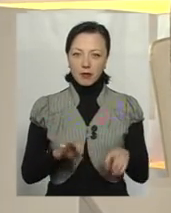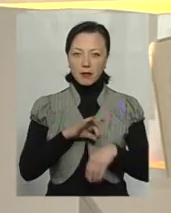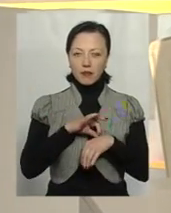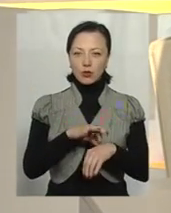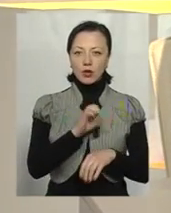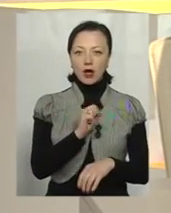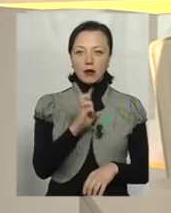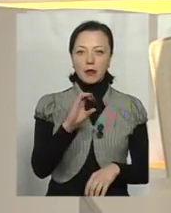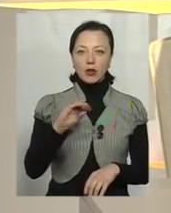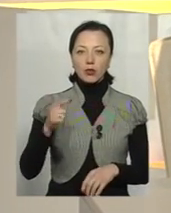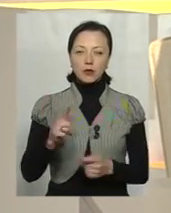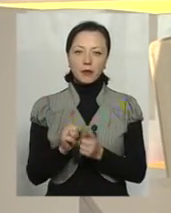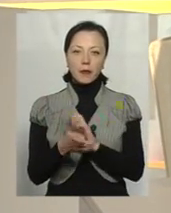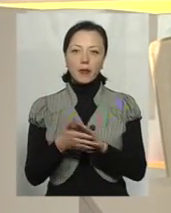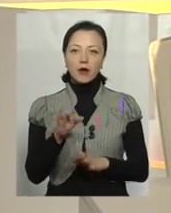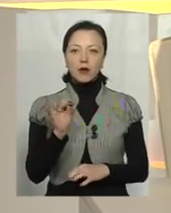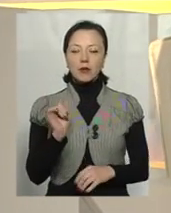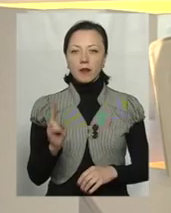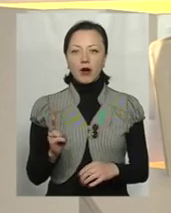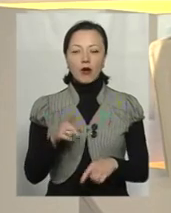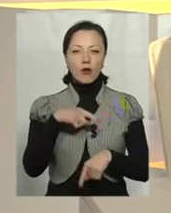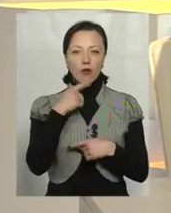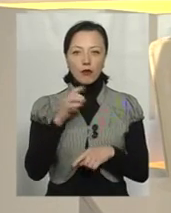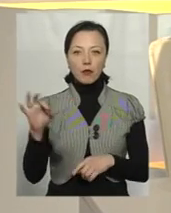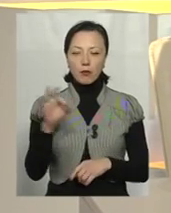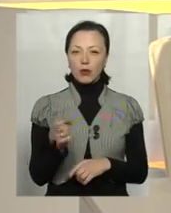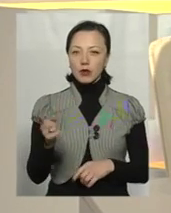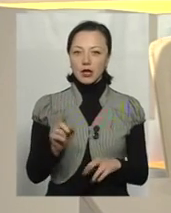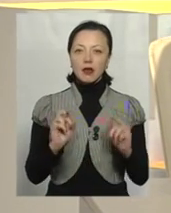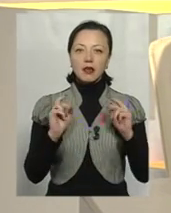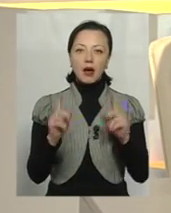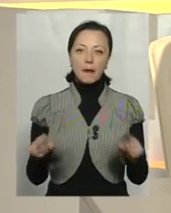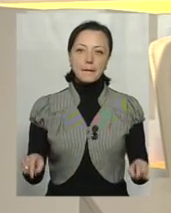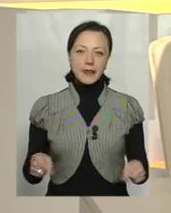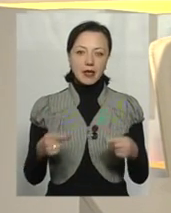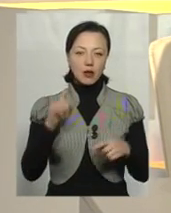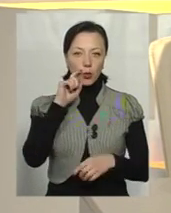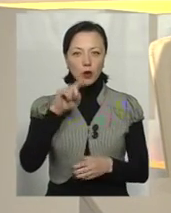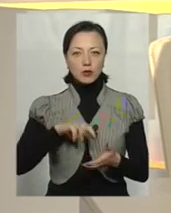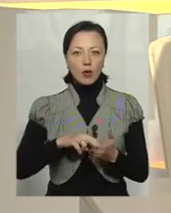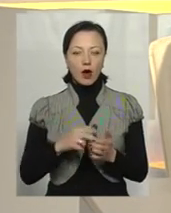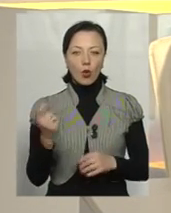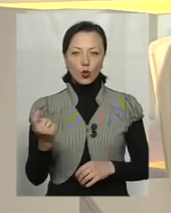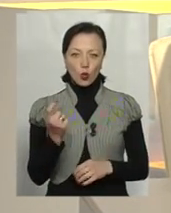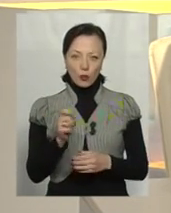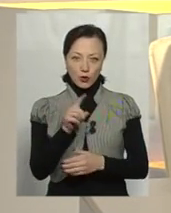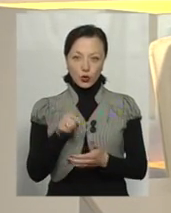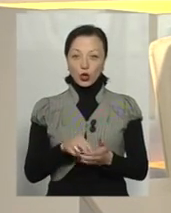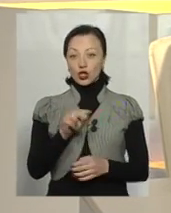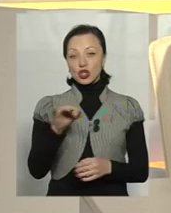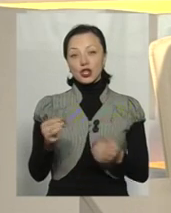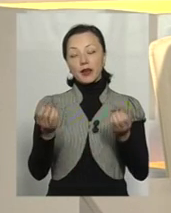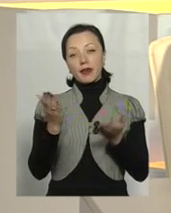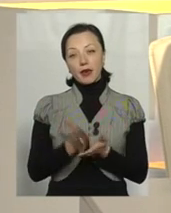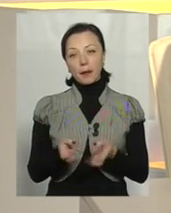переклад на жестову мову Ольга Робак. І нині ми говоримо про те, як підняти українську економіку. Чи є прості